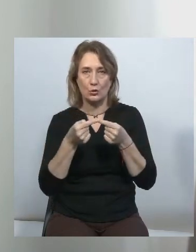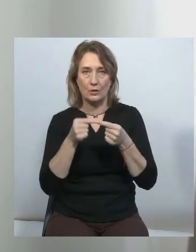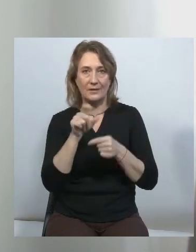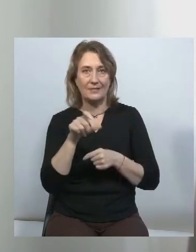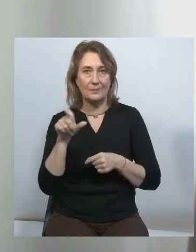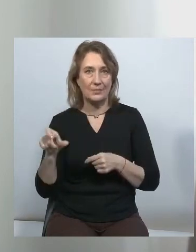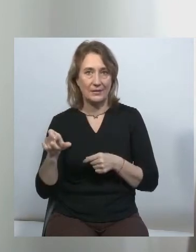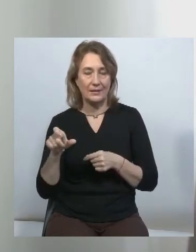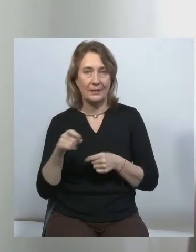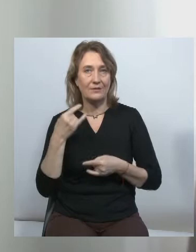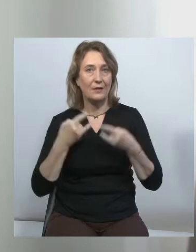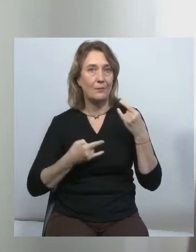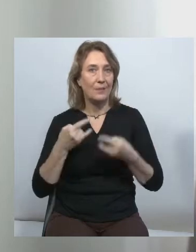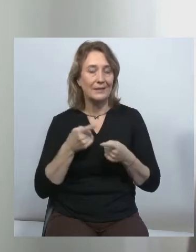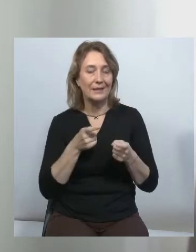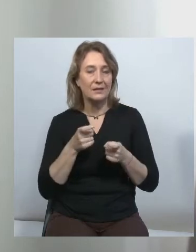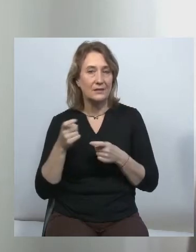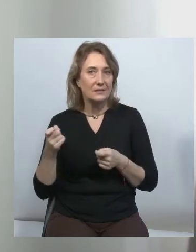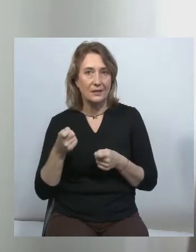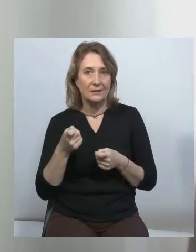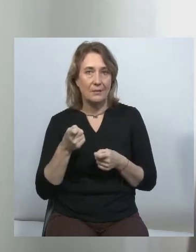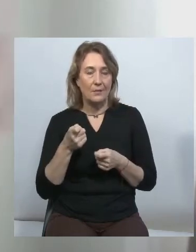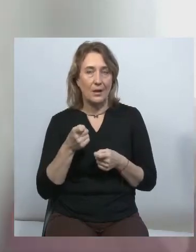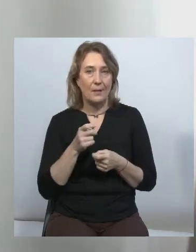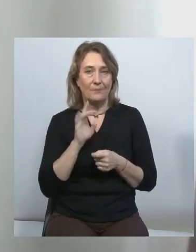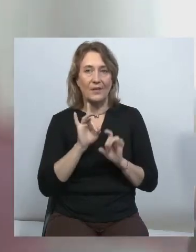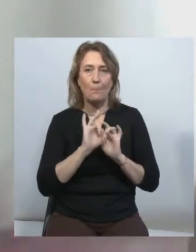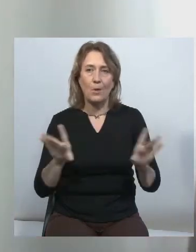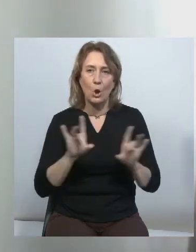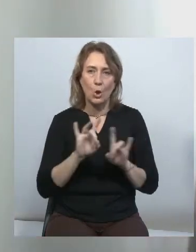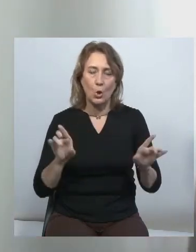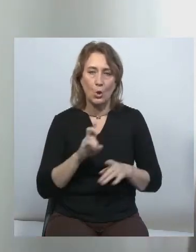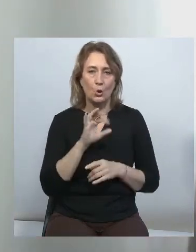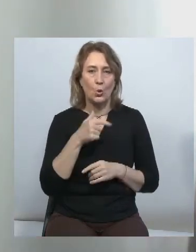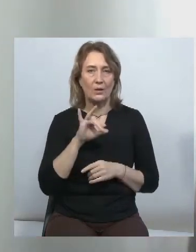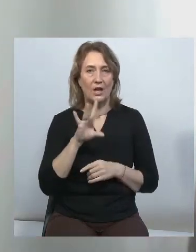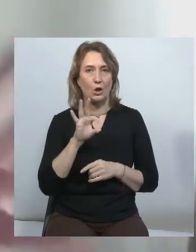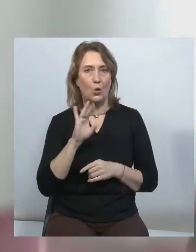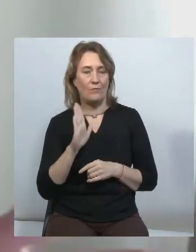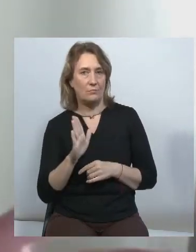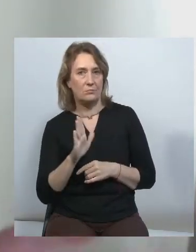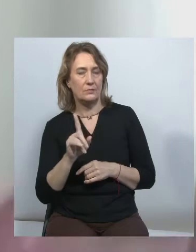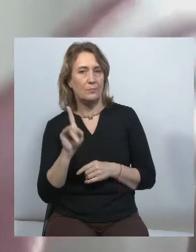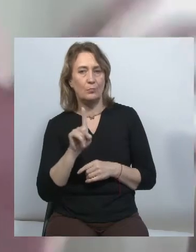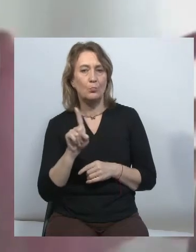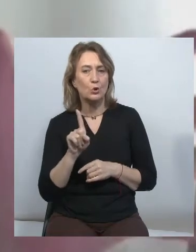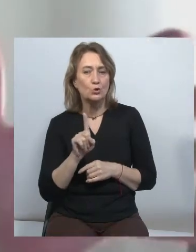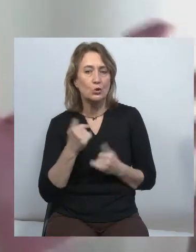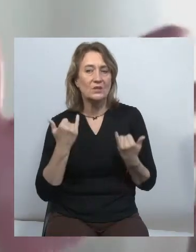сфері медіа і ніяк не зачіпає блогерів, про що зараз всім розповідають. Інших